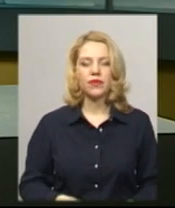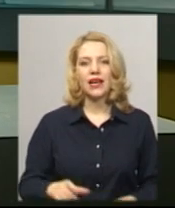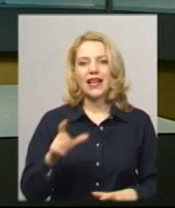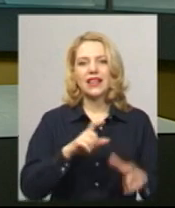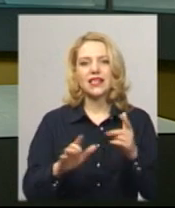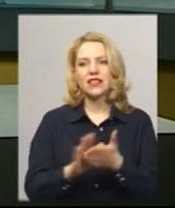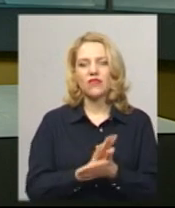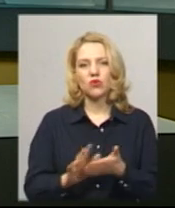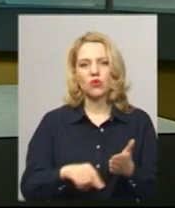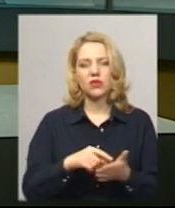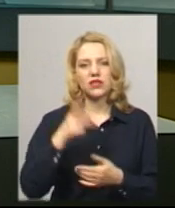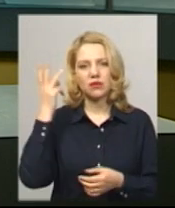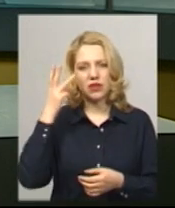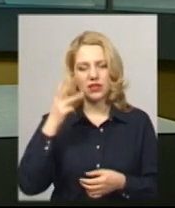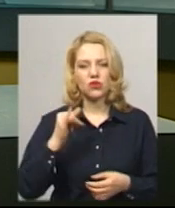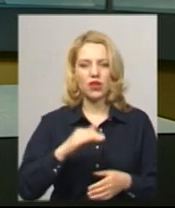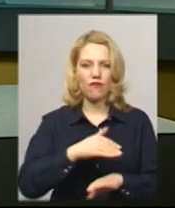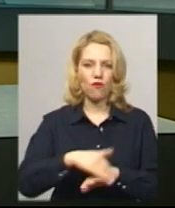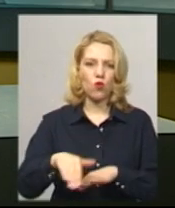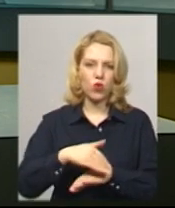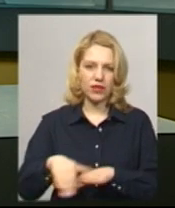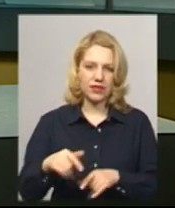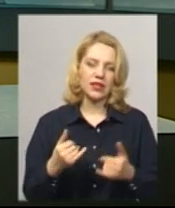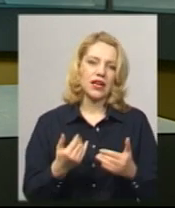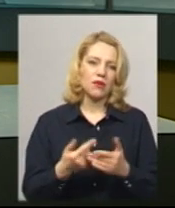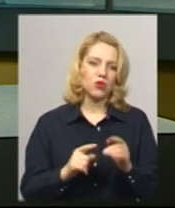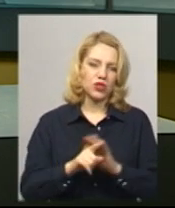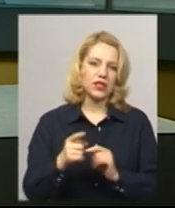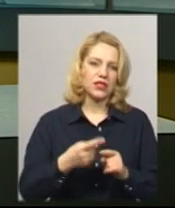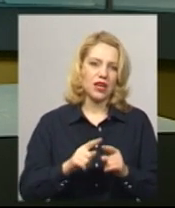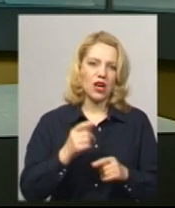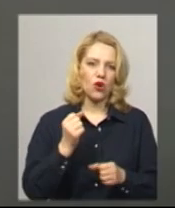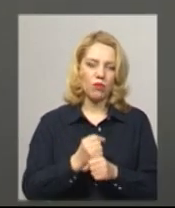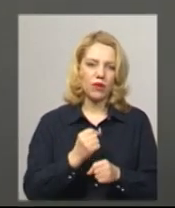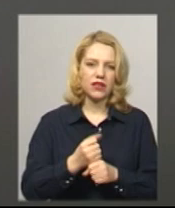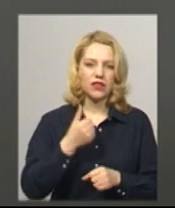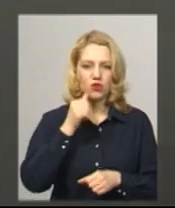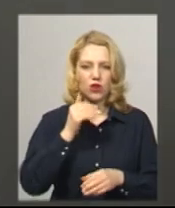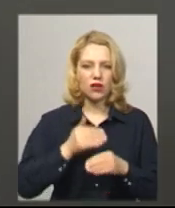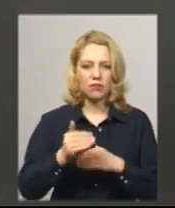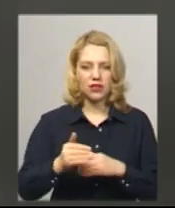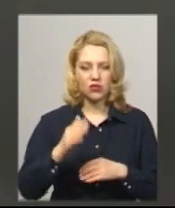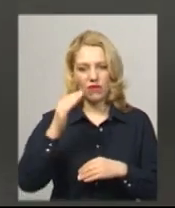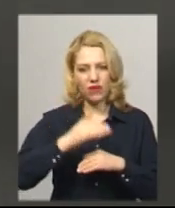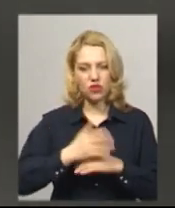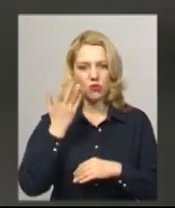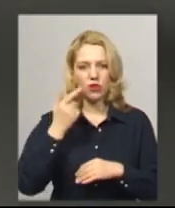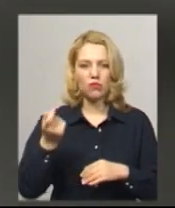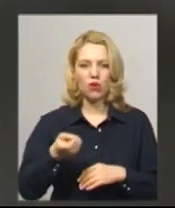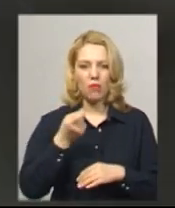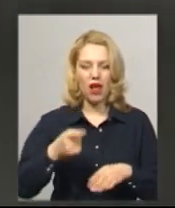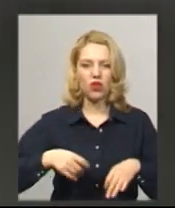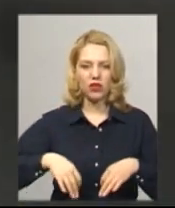Дезінфікують у Хмельницькому і вулиці. Розпочали це робити вчора пізно ввечері, коли на вулицях було мало людей та транспорту. Про це